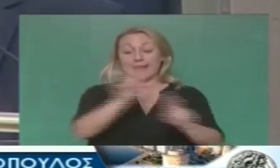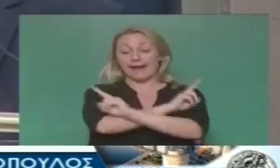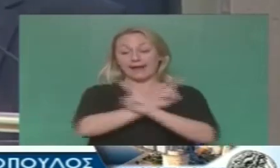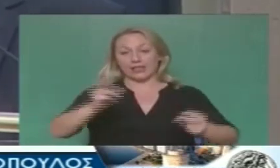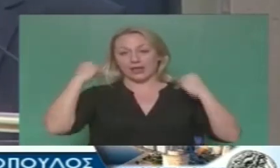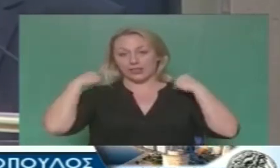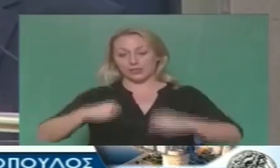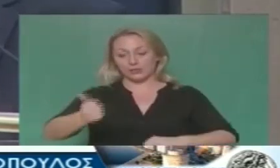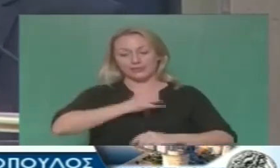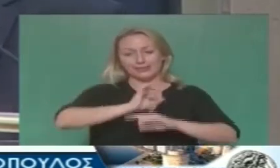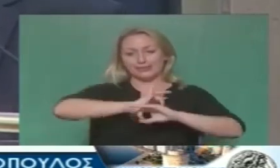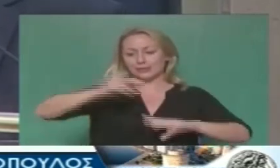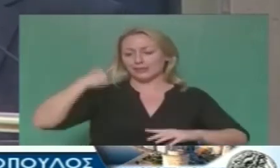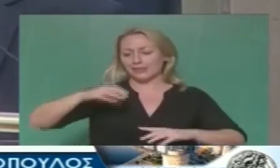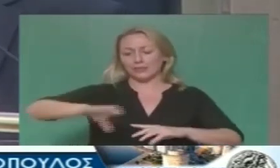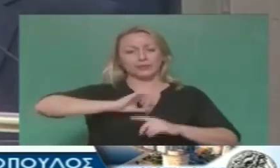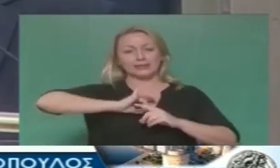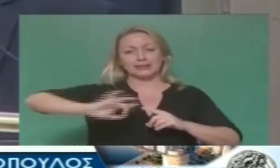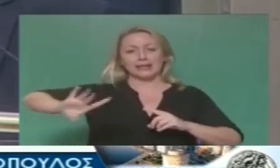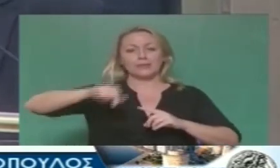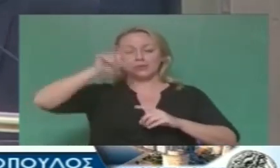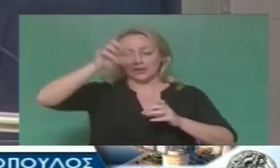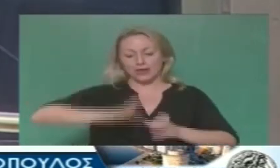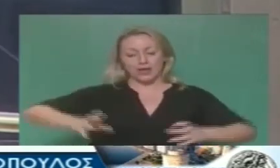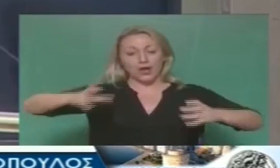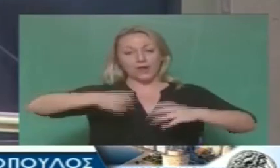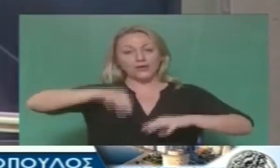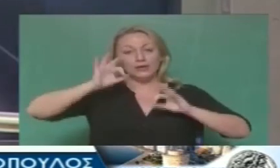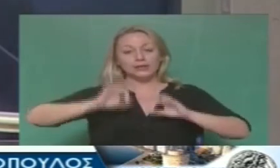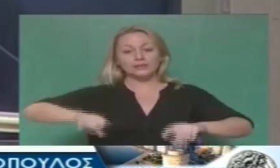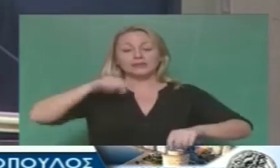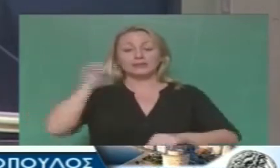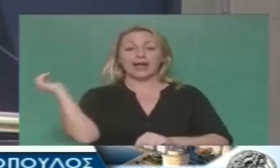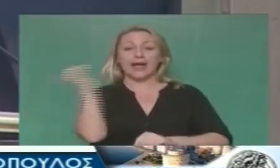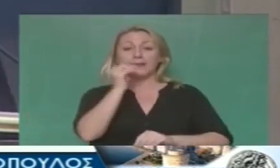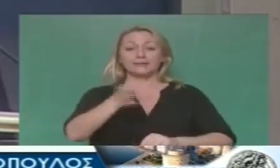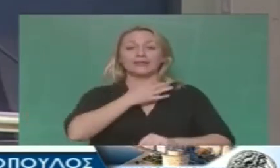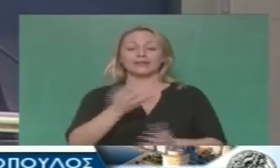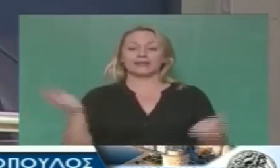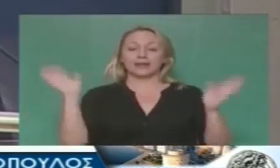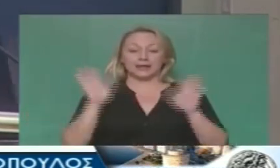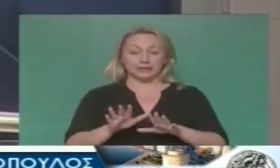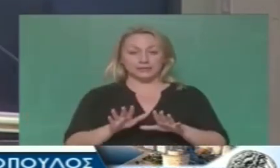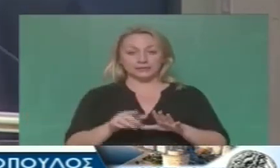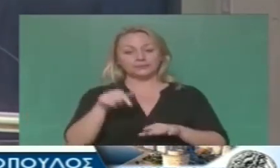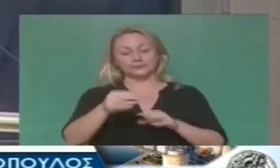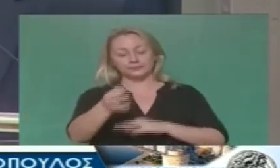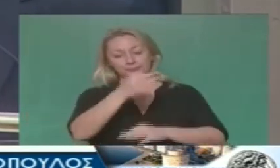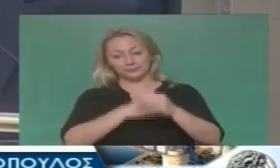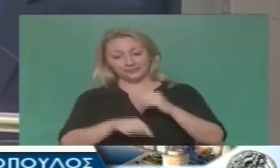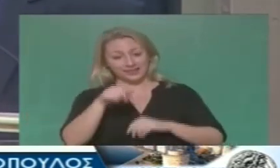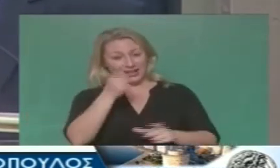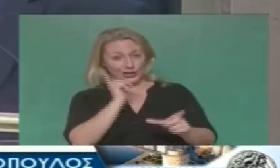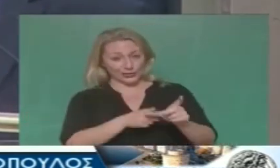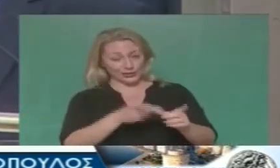χωρίς ιδιώτες και δήμους ο οποίος να μπορέσει να αντιμετωπίσει αυτή την άμεση ζωτική ανάγκη. Θα μου πείτε μιλάει το